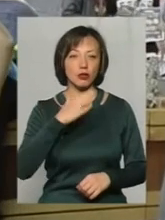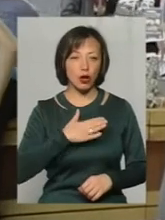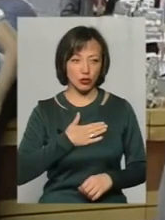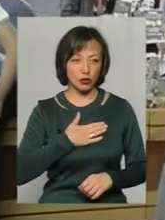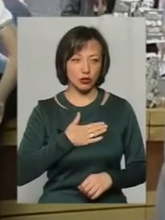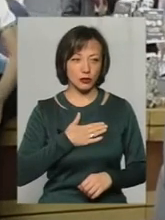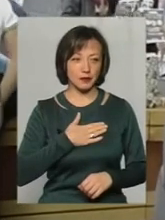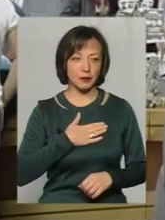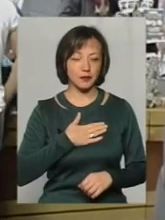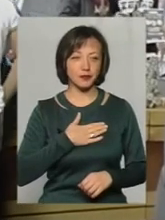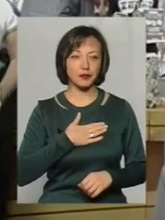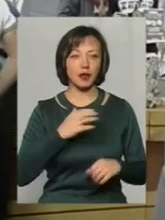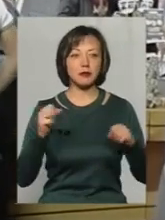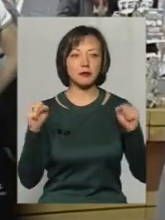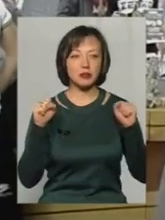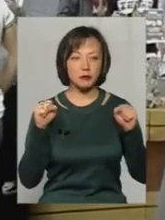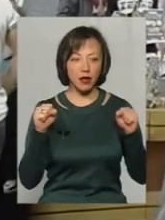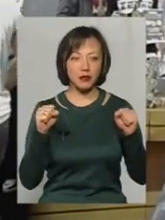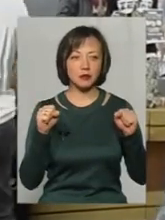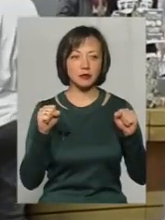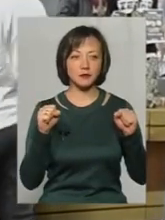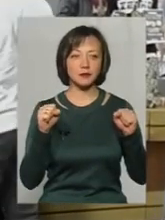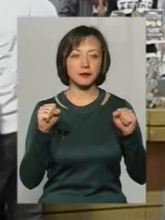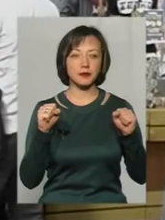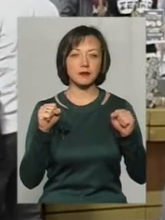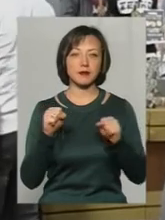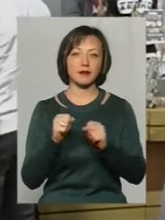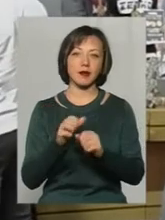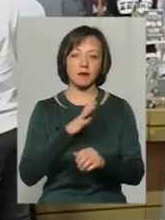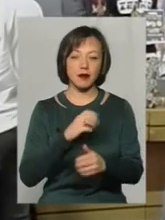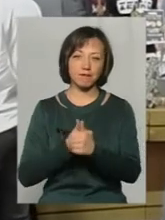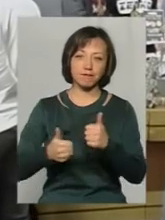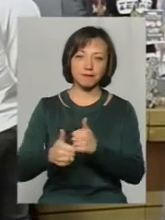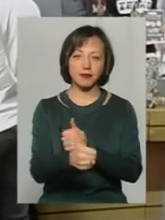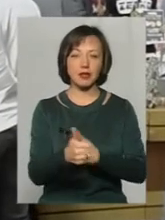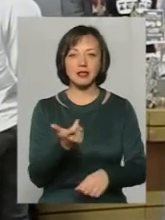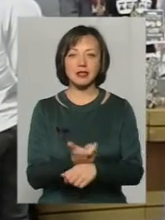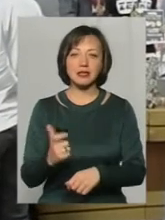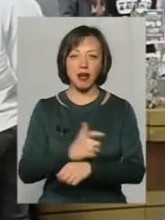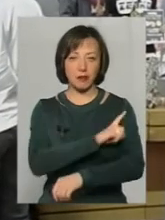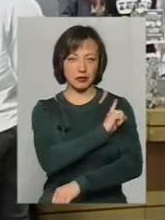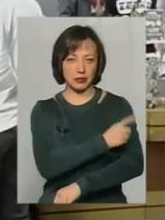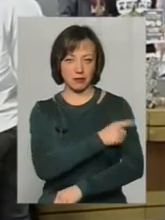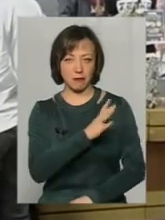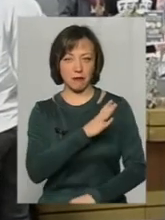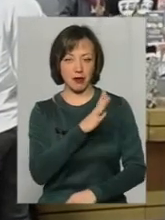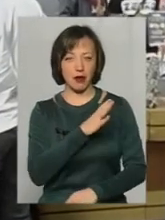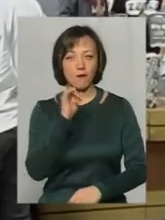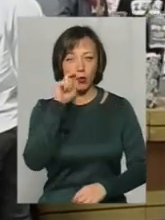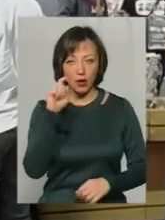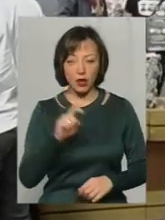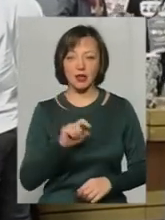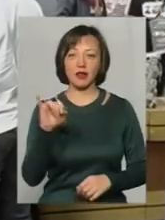спортсмени шли в перших рядах і були найсильні і в